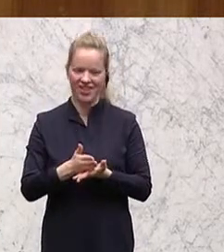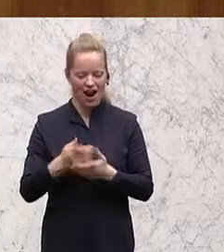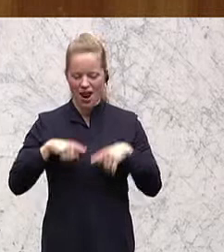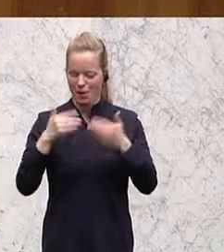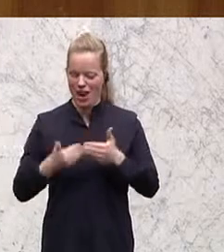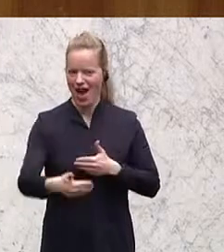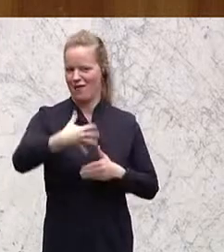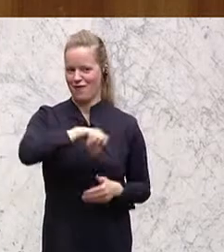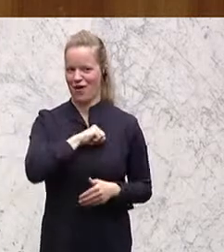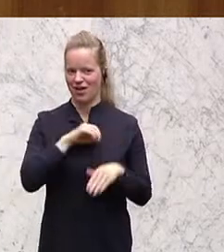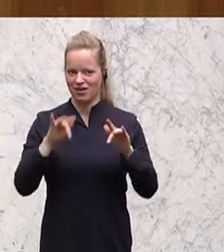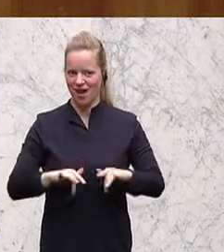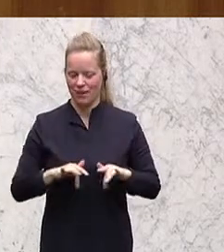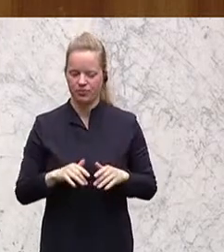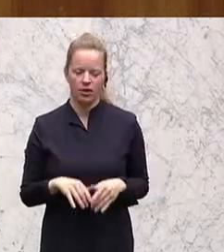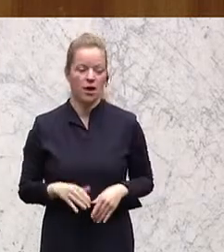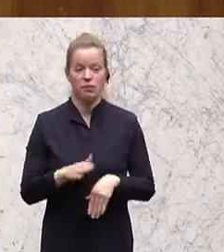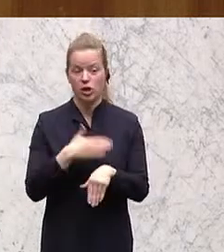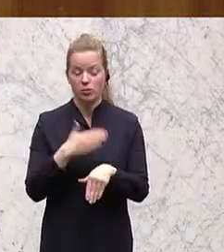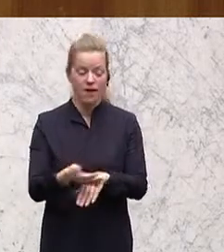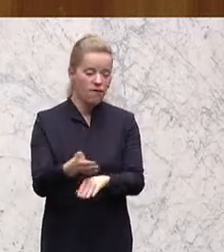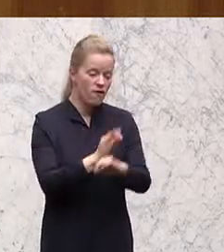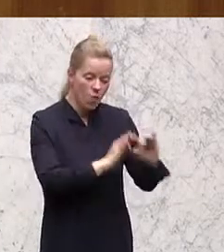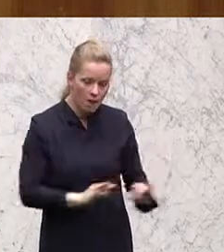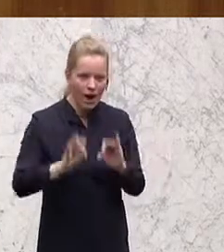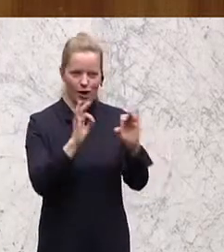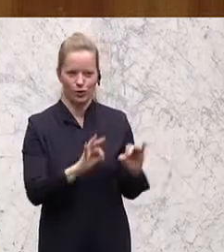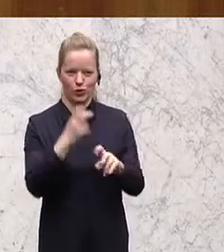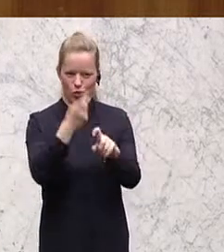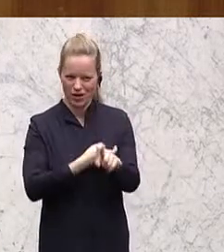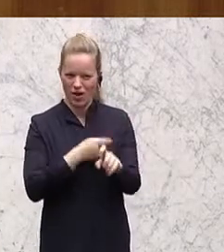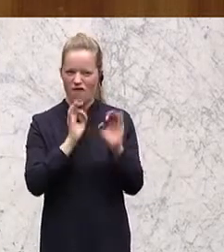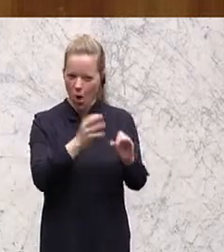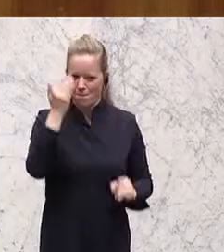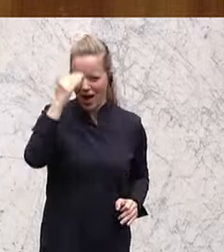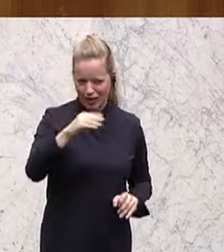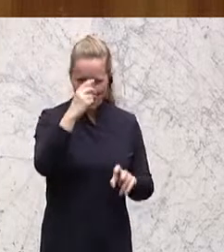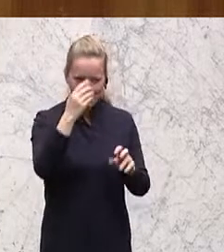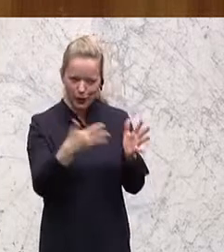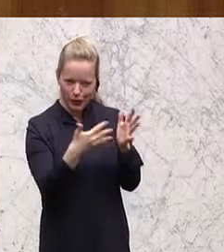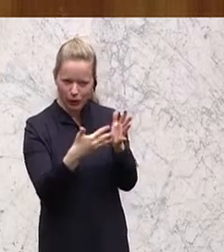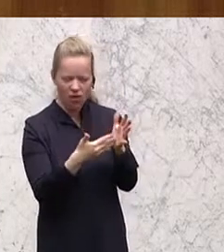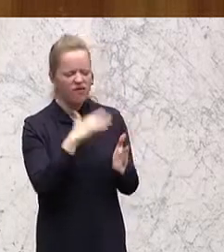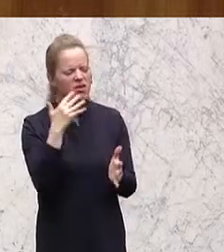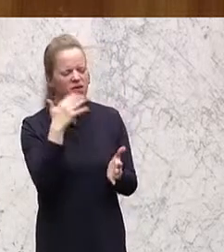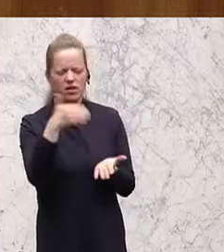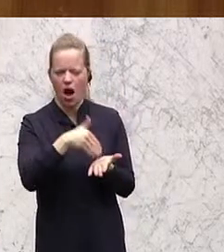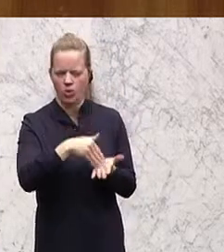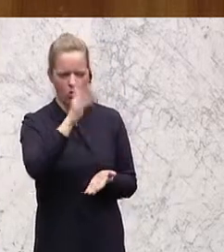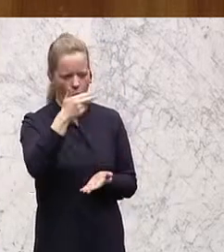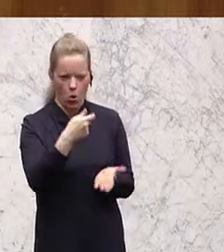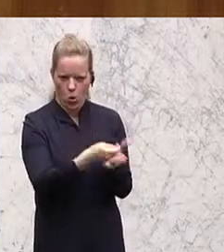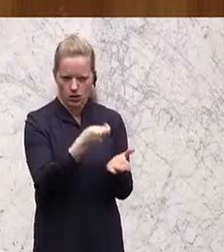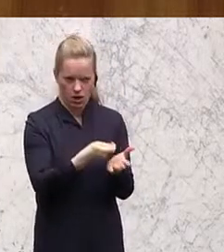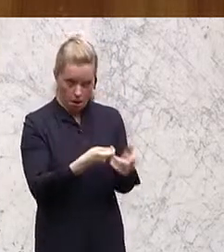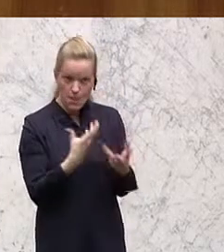leisten zu müssen, wenn Vorbereitungskurse für eine Meisterprüfung mehrere tausend Euro kosten, ist schlichtweg untragbar und ein unfairer